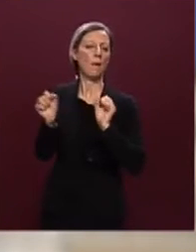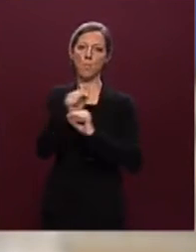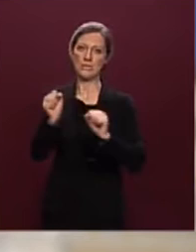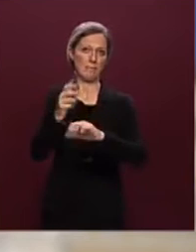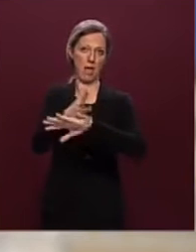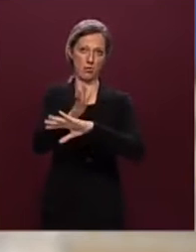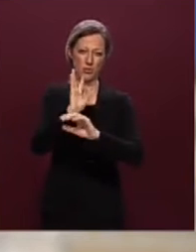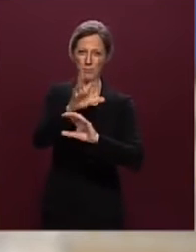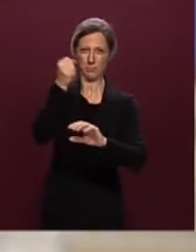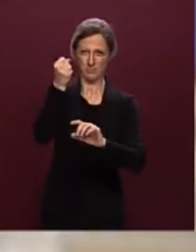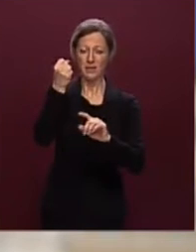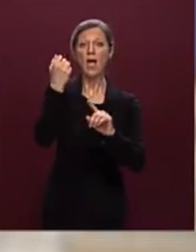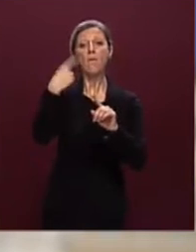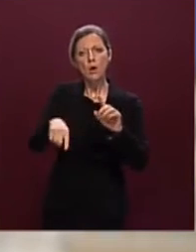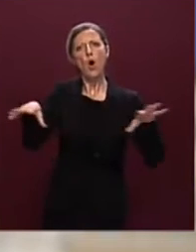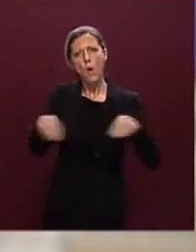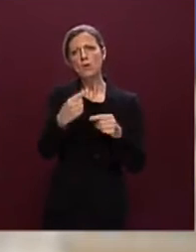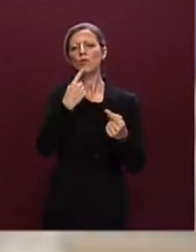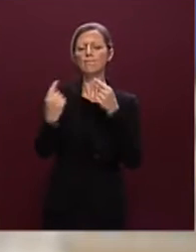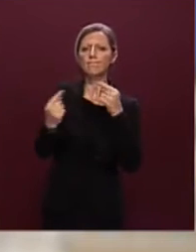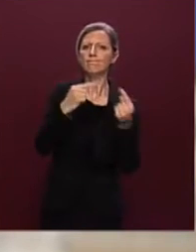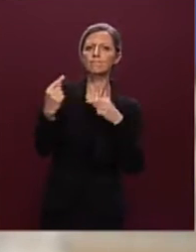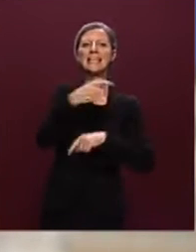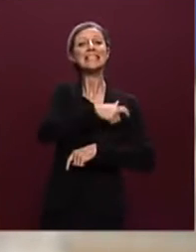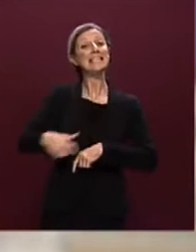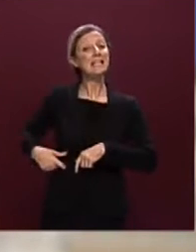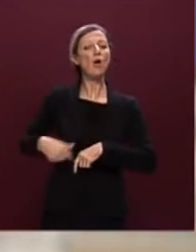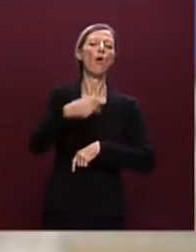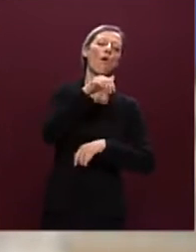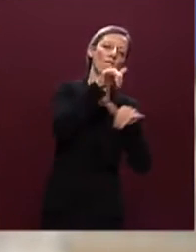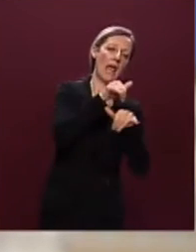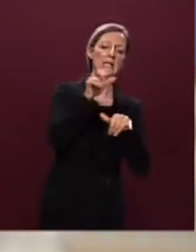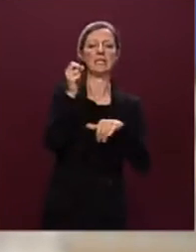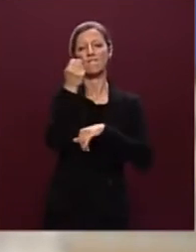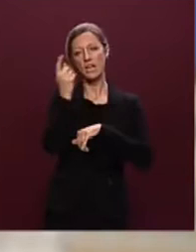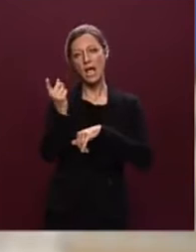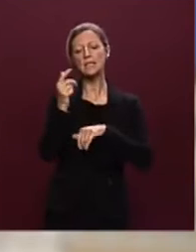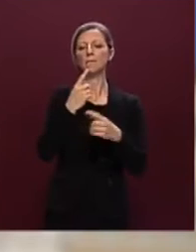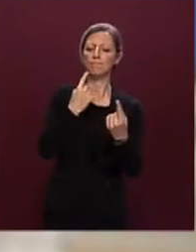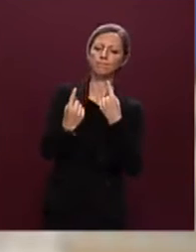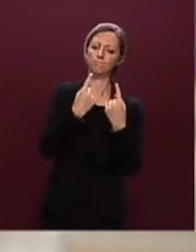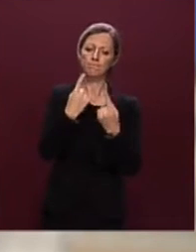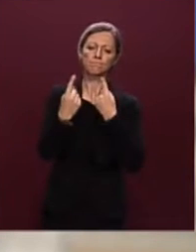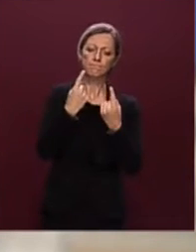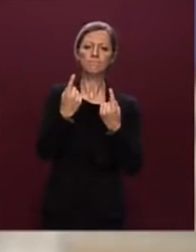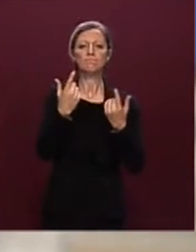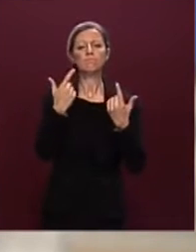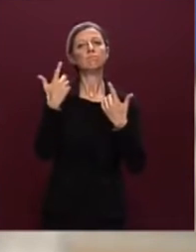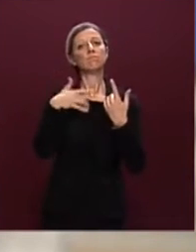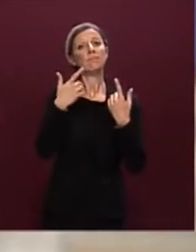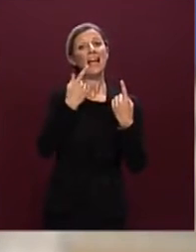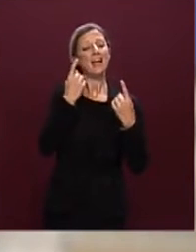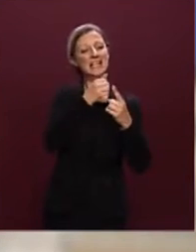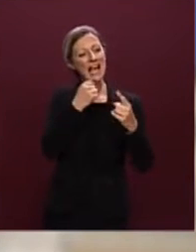'interlocuzione con i sindaci di Firenze e di Venezia, abbiamo condiviso i chiarimenti da